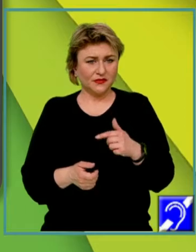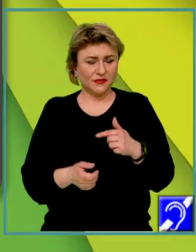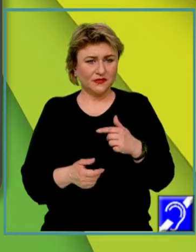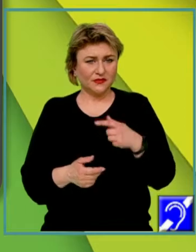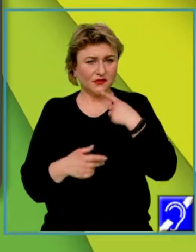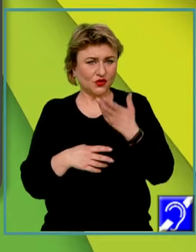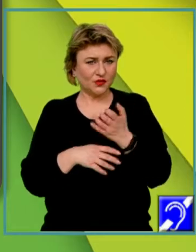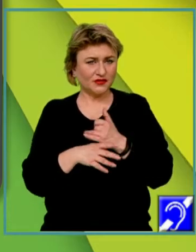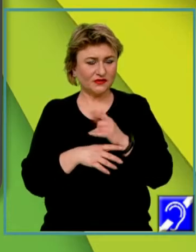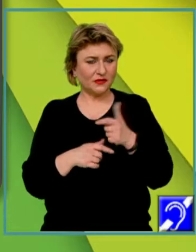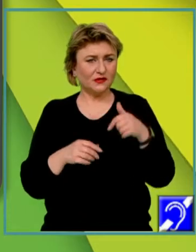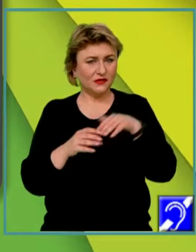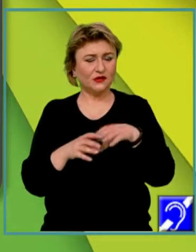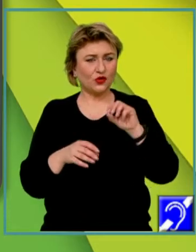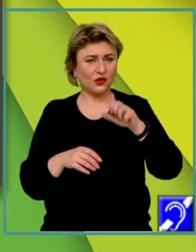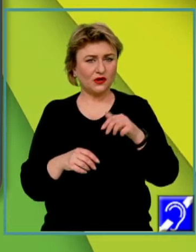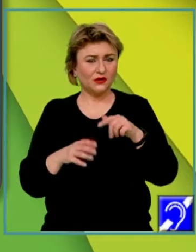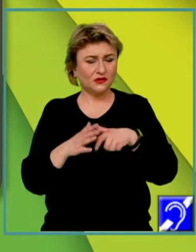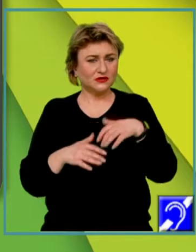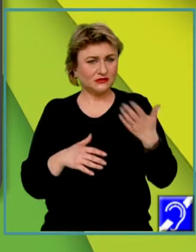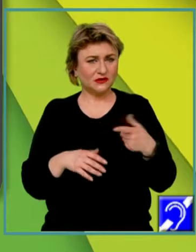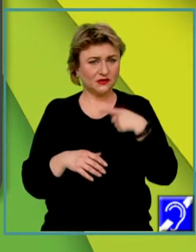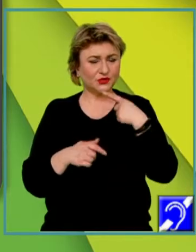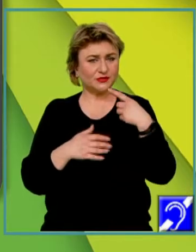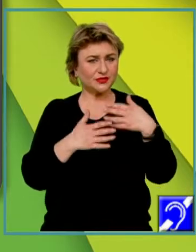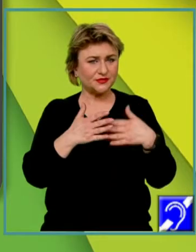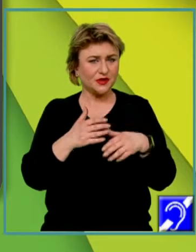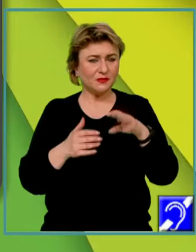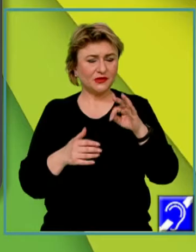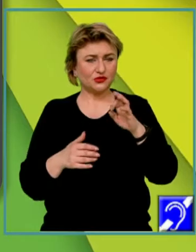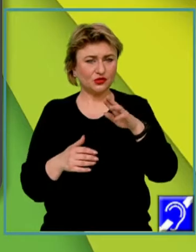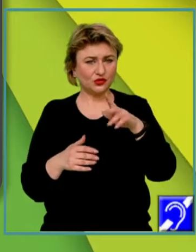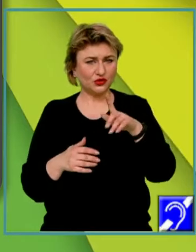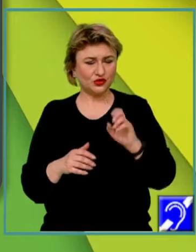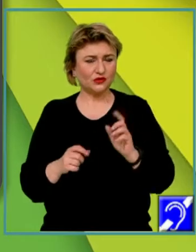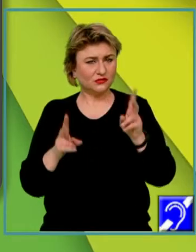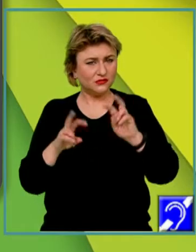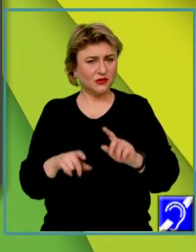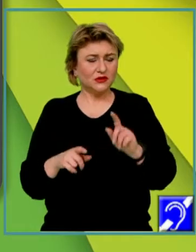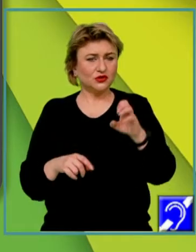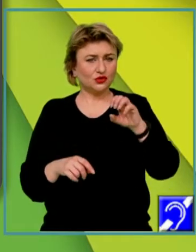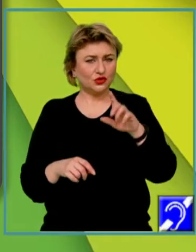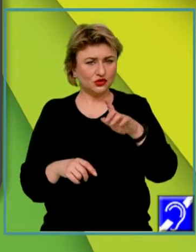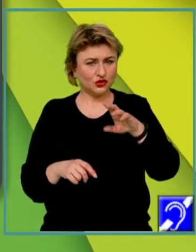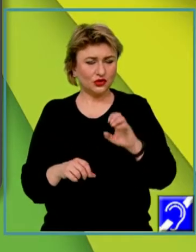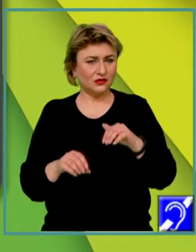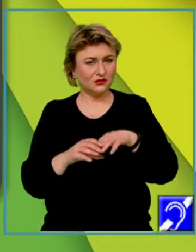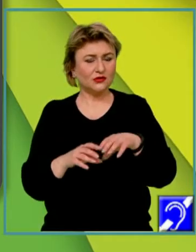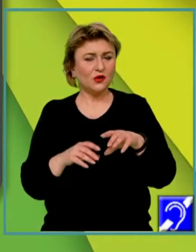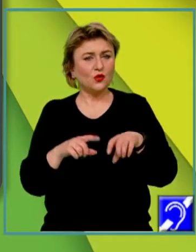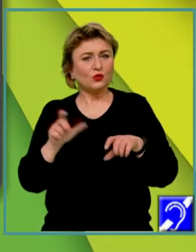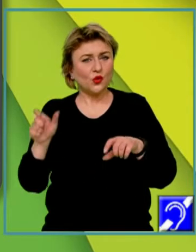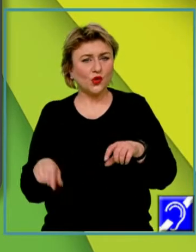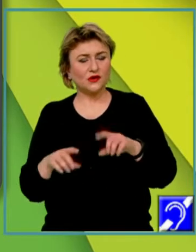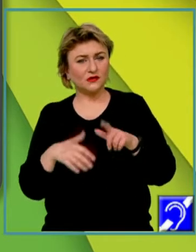observăm? Că în coloana din stânga sunt enumerate aspecte metodologice ale cercetării sociologice, iar în coloana din dreapta